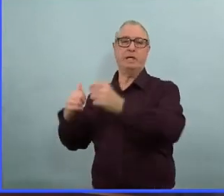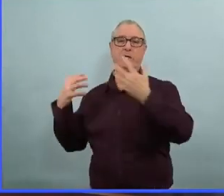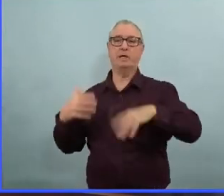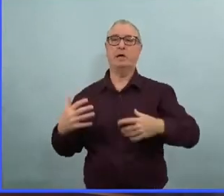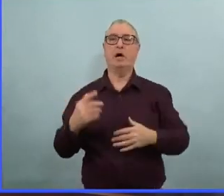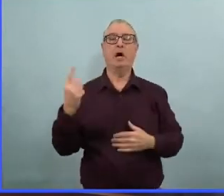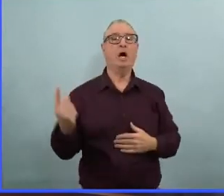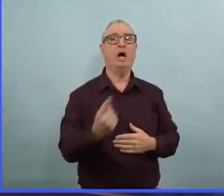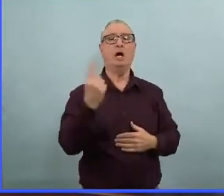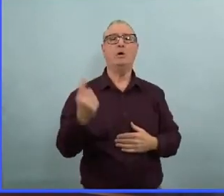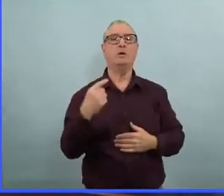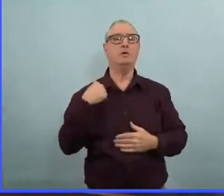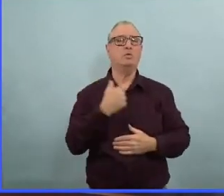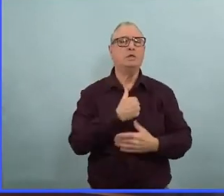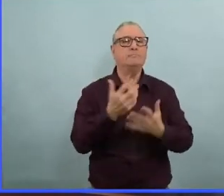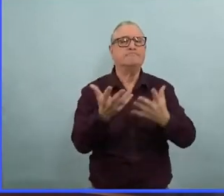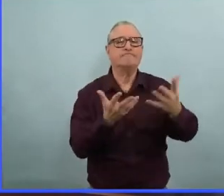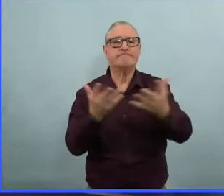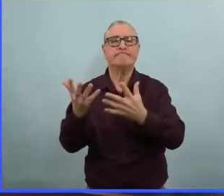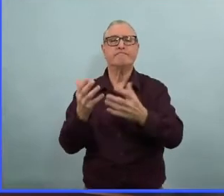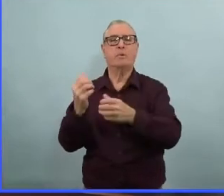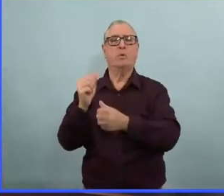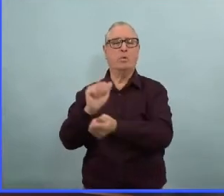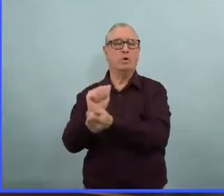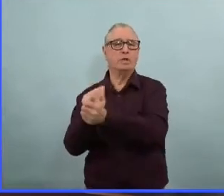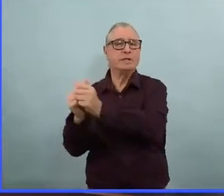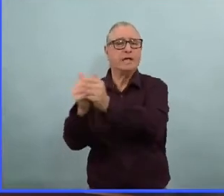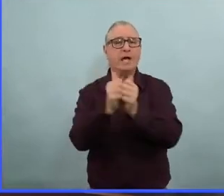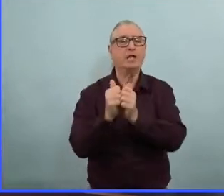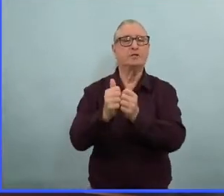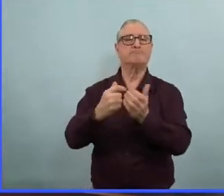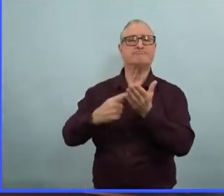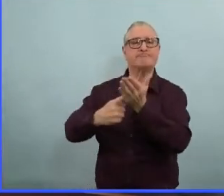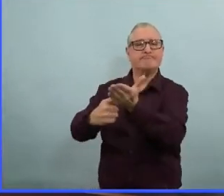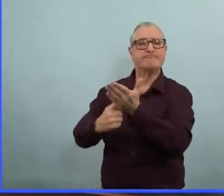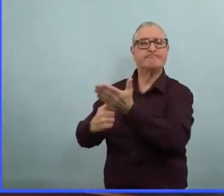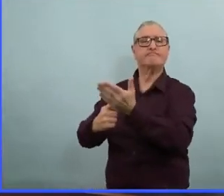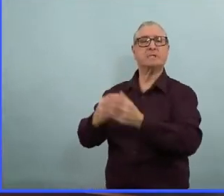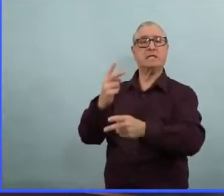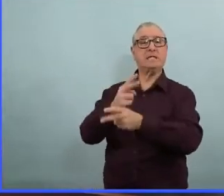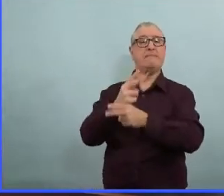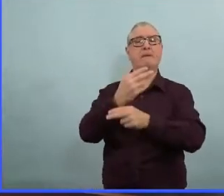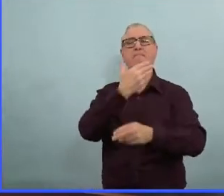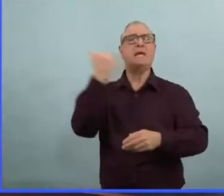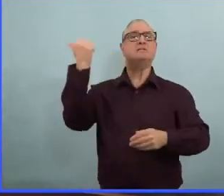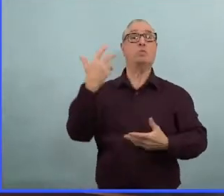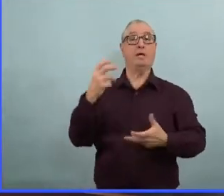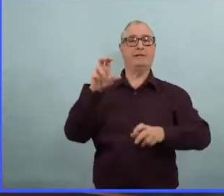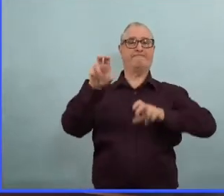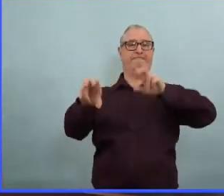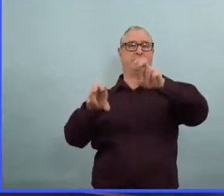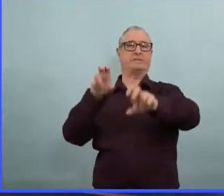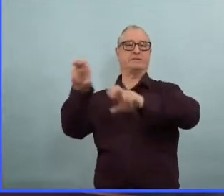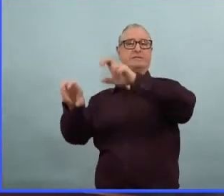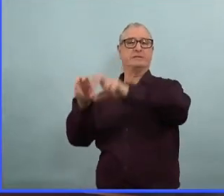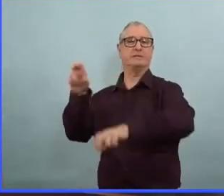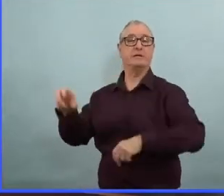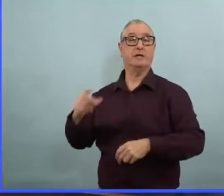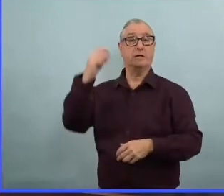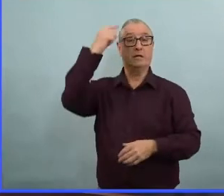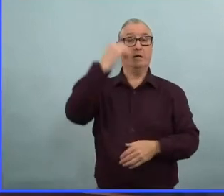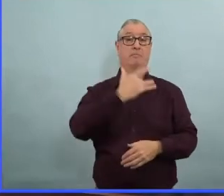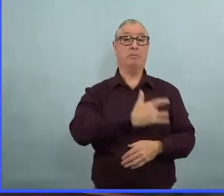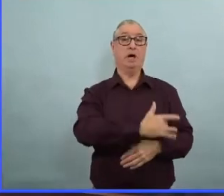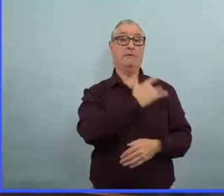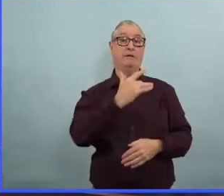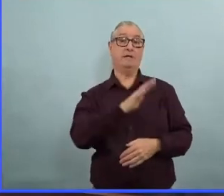en étroite collaboration parce que c'est vraiment la priorité essentielle pour les Manitobains. Alors il y a davantage d'investissements qui vont être faits dans la province.